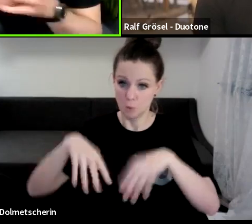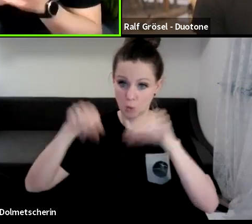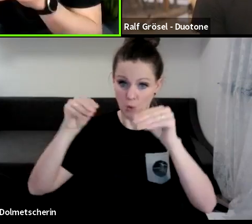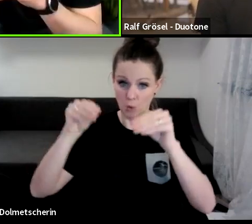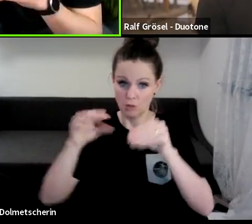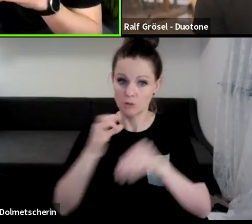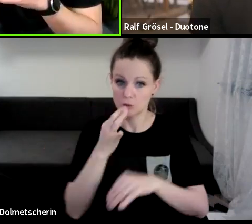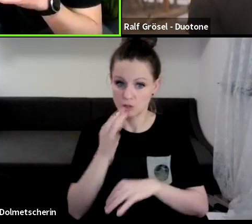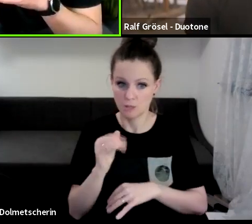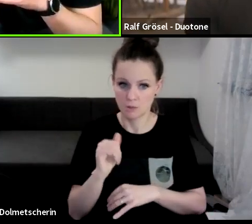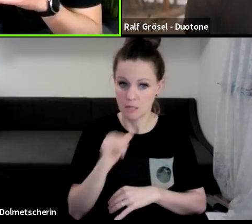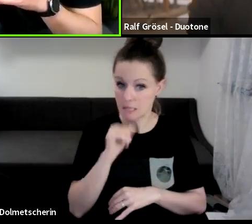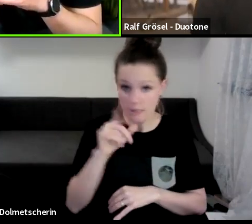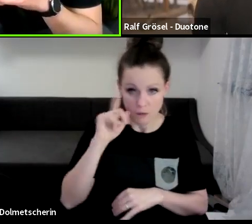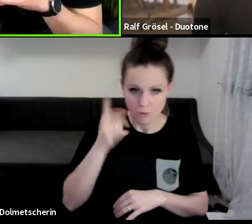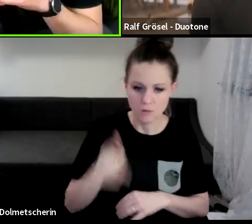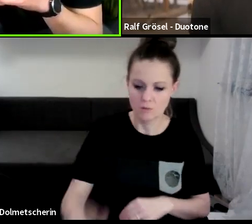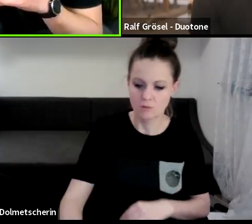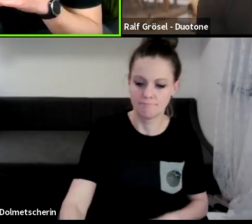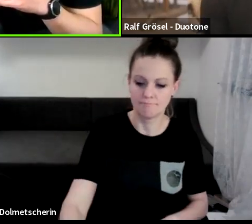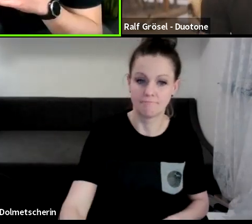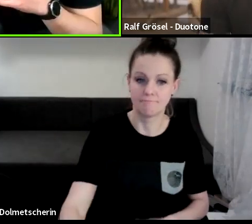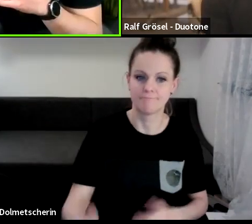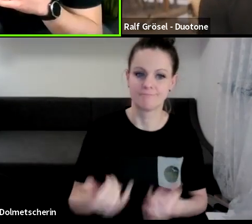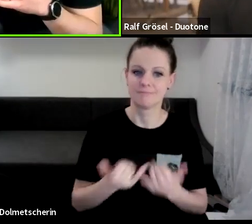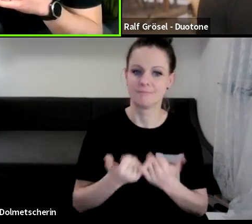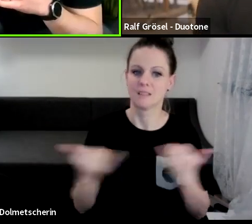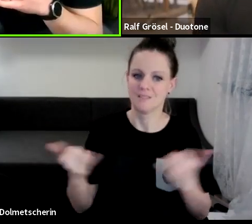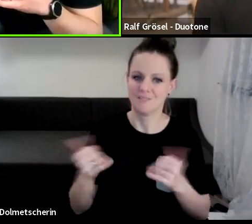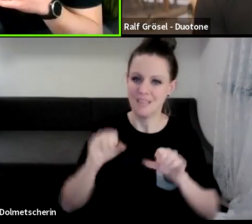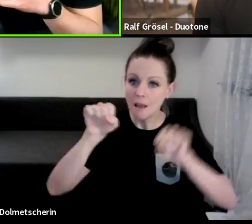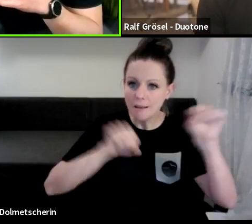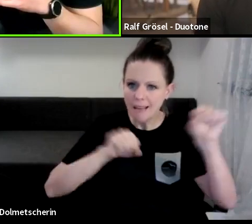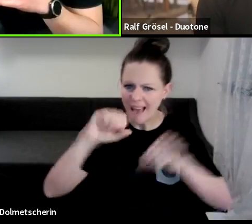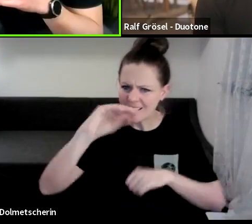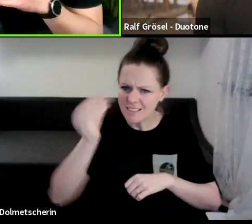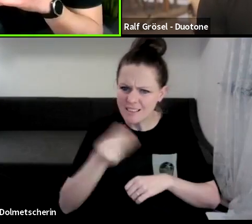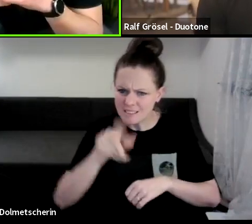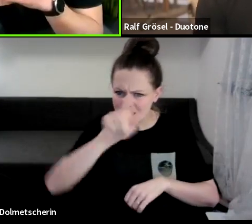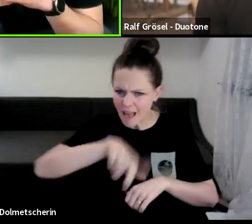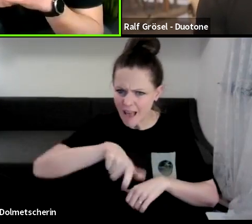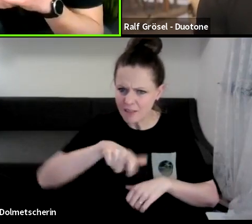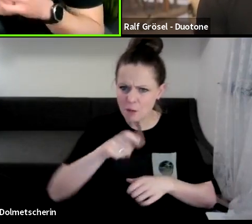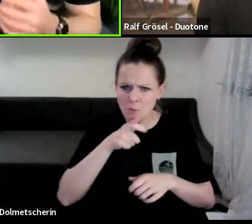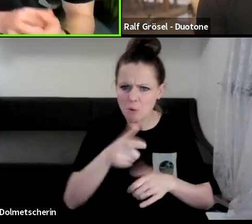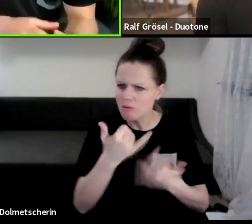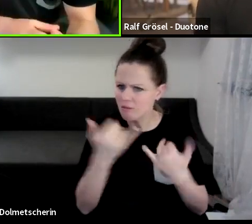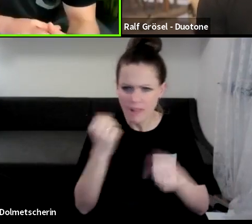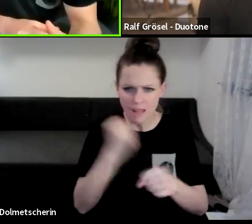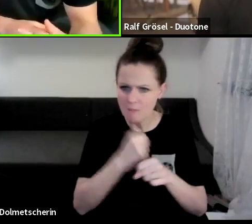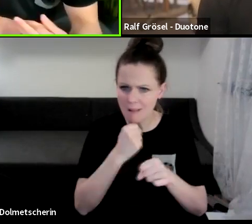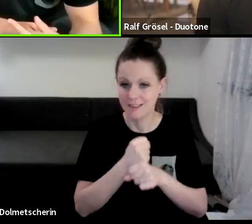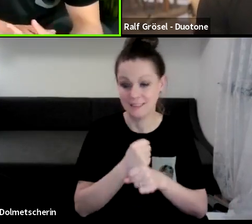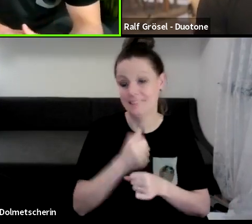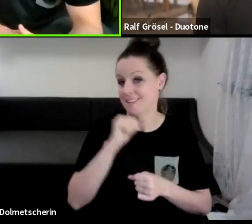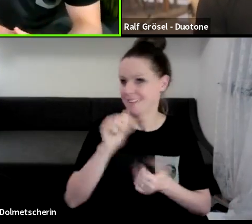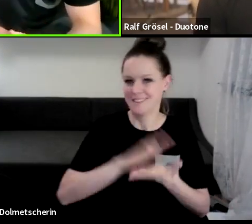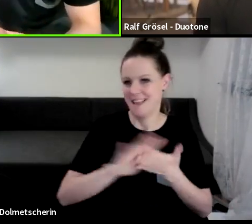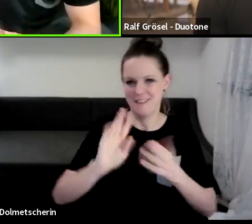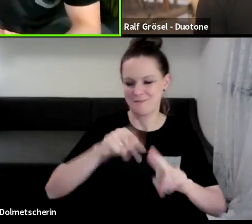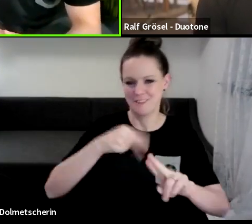Ja, also die Frage, wie wird man Kite-Designer, ist sicherlich nicht ganz einfach zu beantworten.